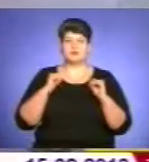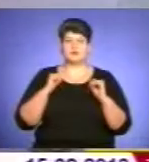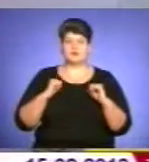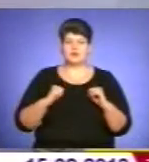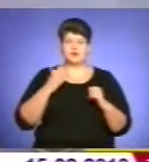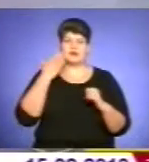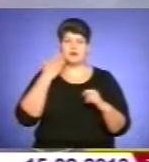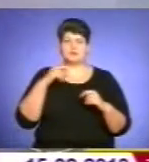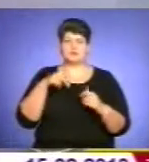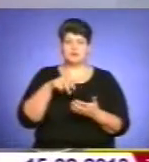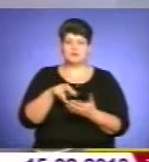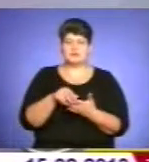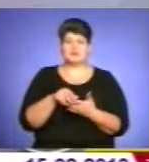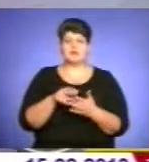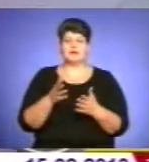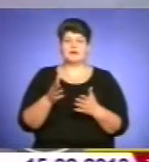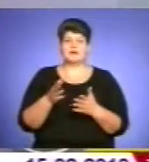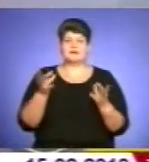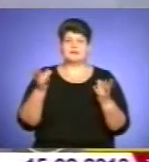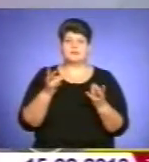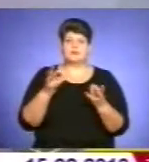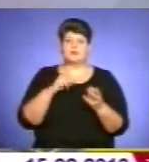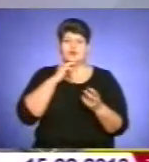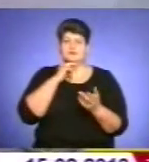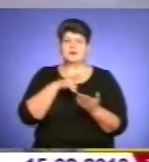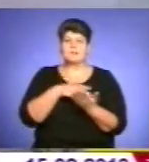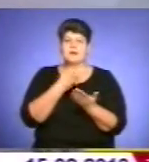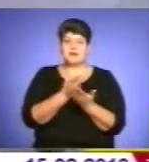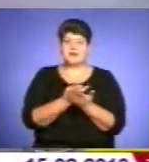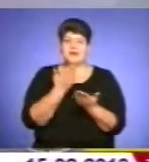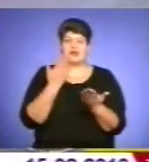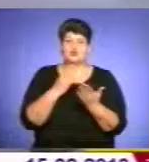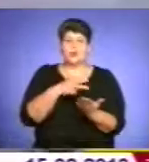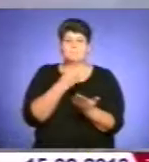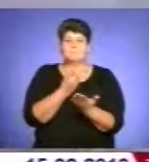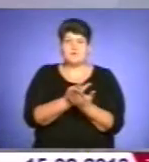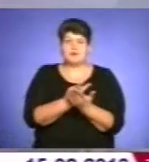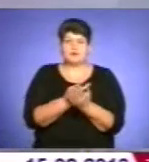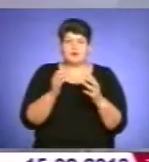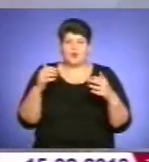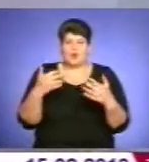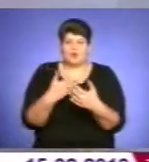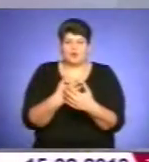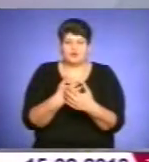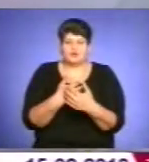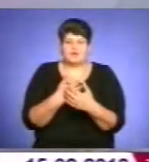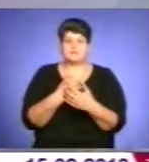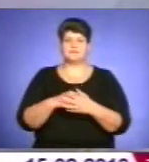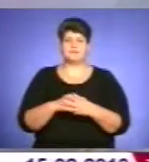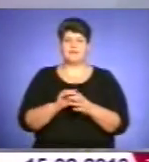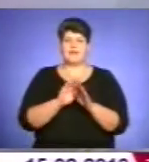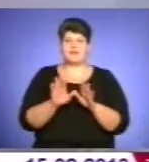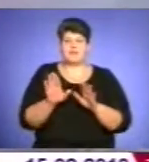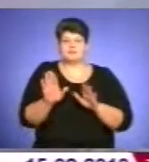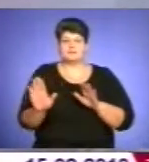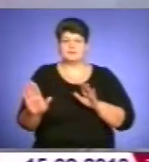дві роки. Мої вважати при падінні. Якщо ви падаєте, якось падаєте, групуючись, а не з